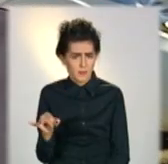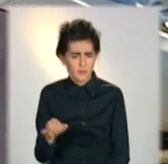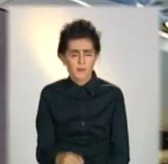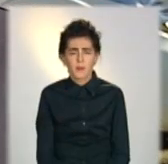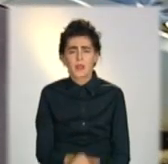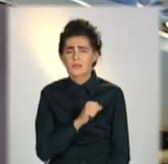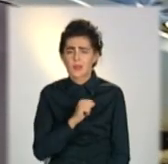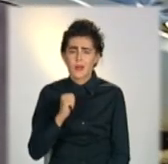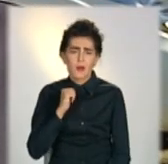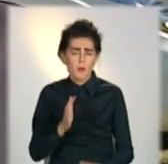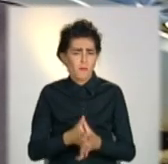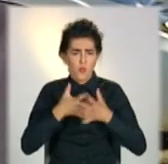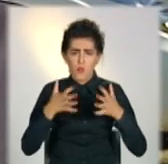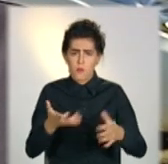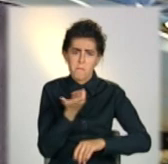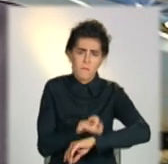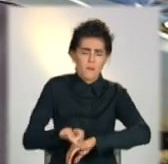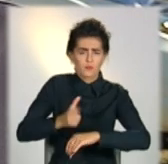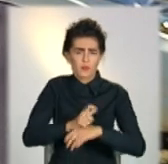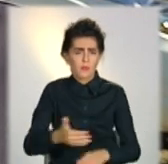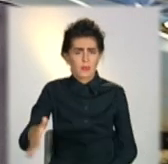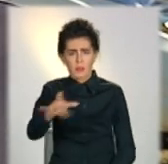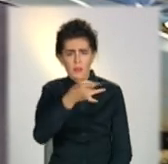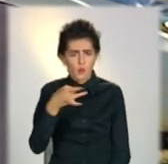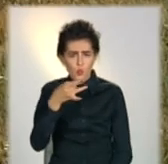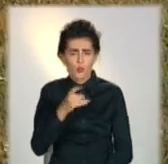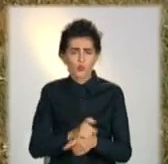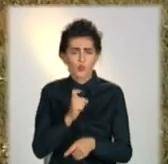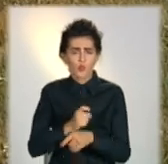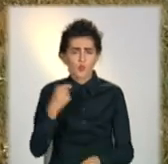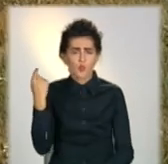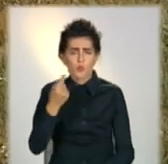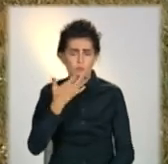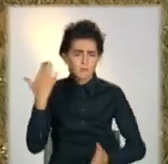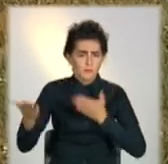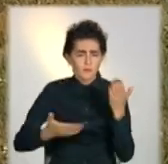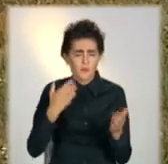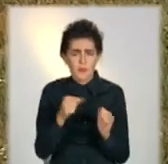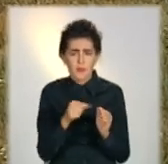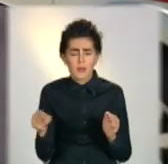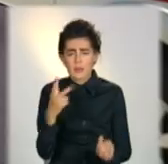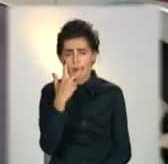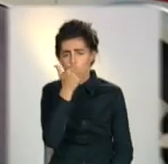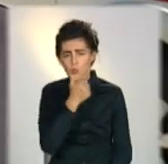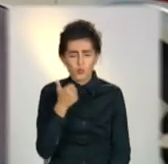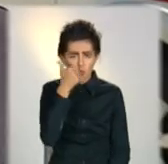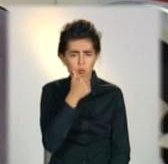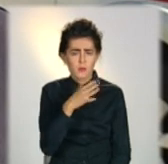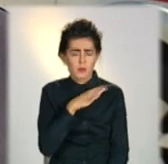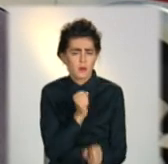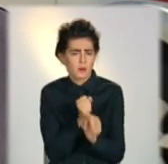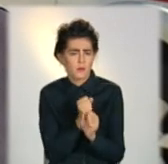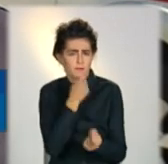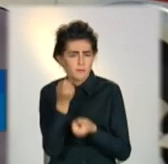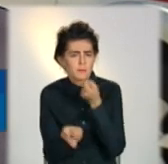наймасштабніше на території Донецькій області було розмінування. Протягом останніх трьох років ці роботи